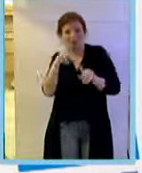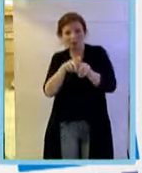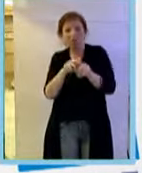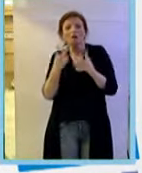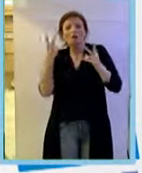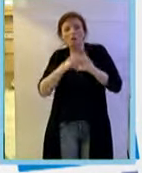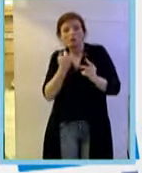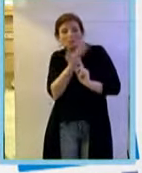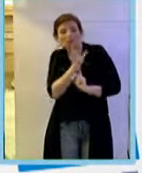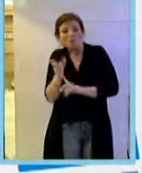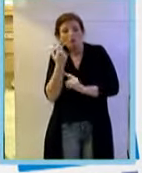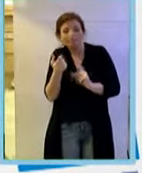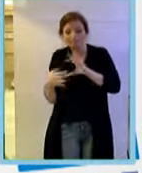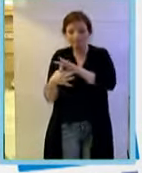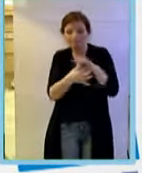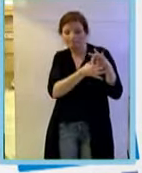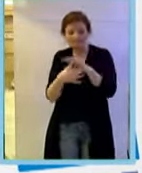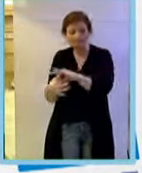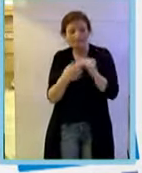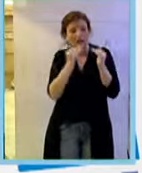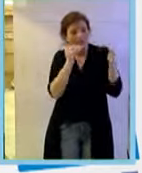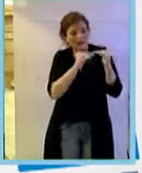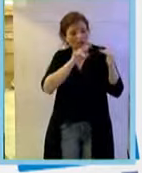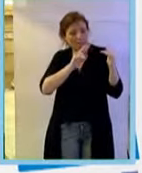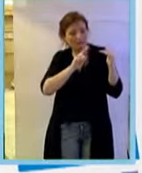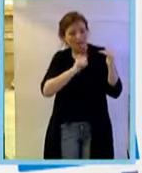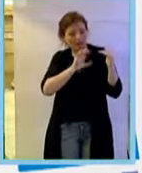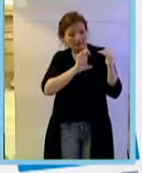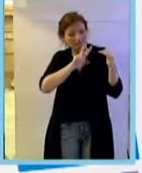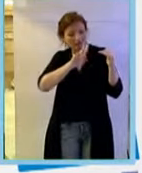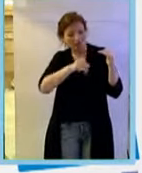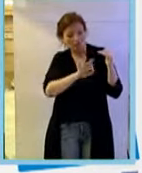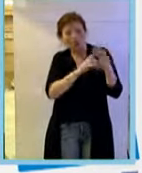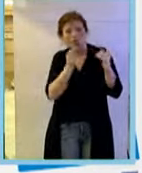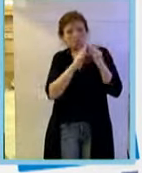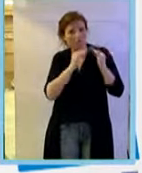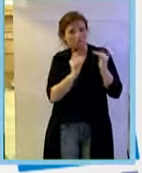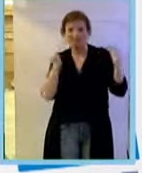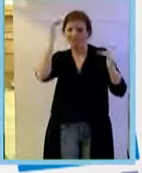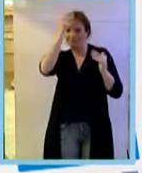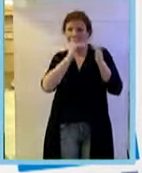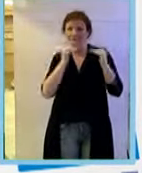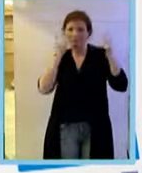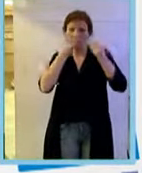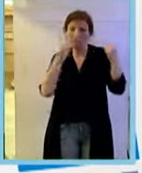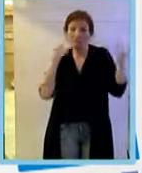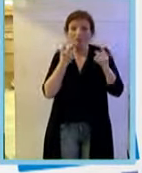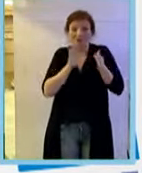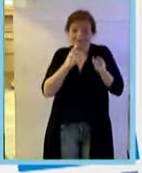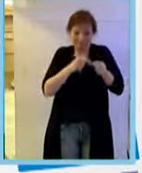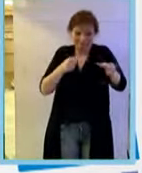prova correlativa dei livelli di VGF sono elevati nel vitreo